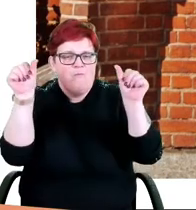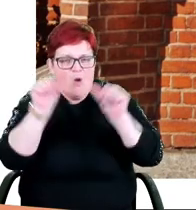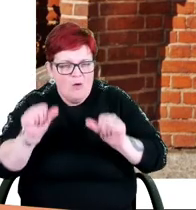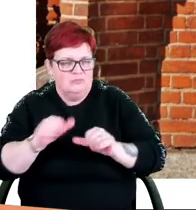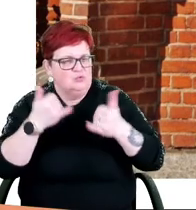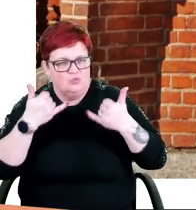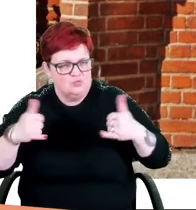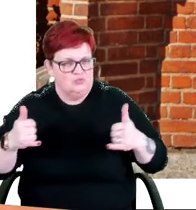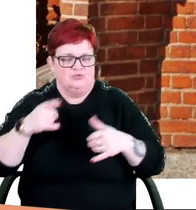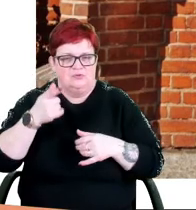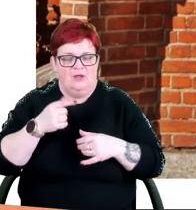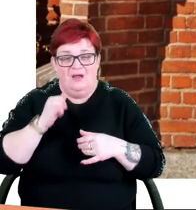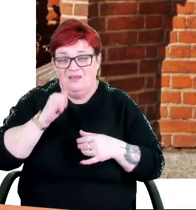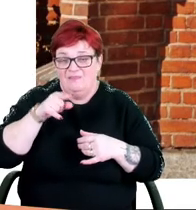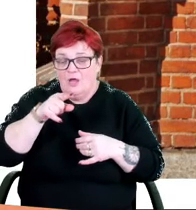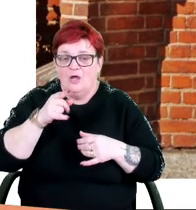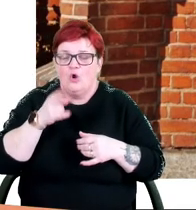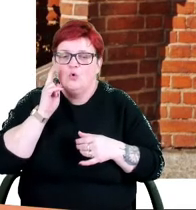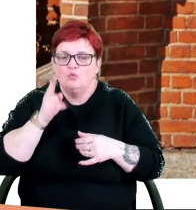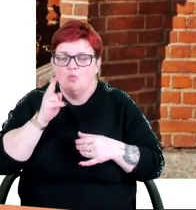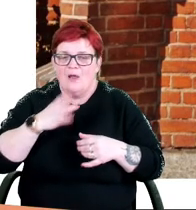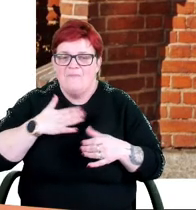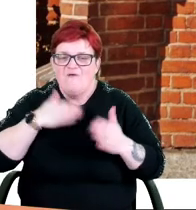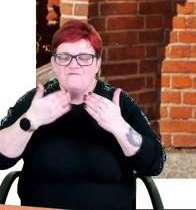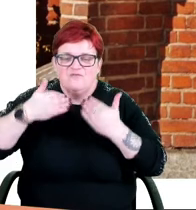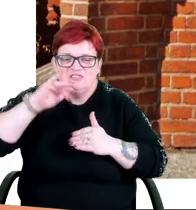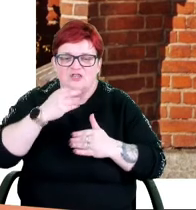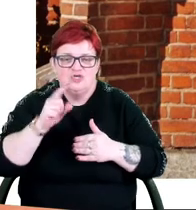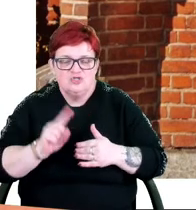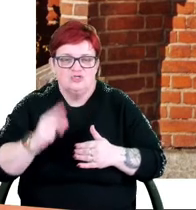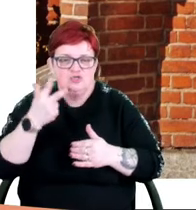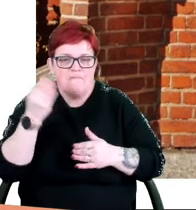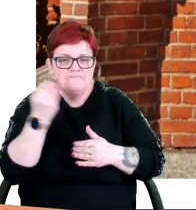przestrzeniach publicznych oraz tych, które będą przekraczały 3 metry wysokości.